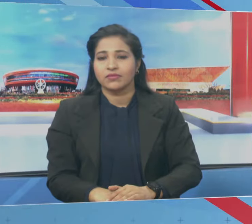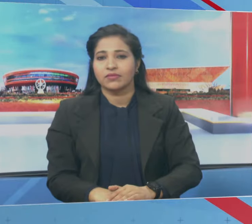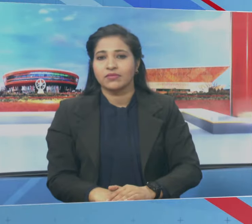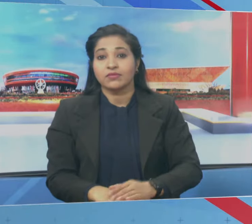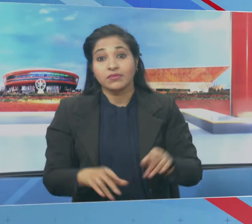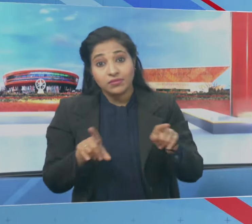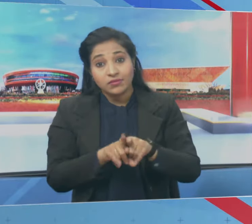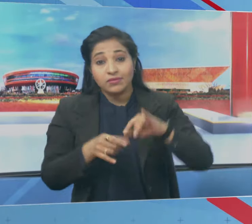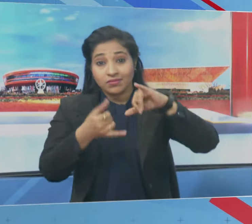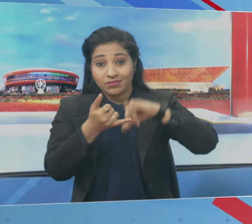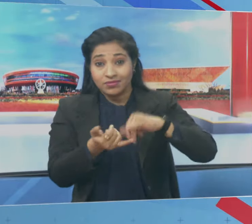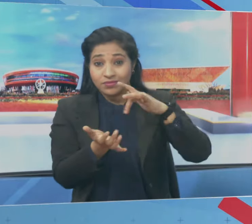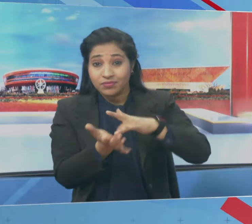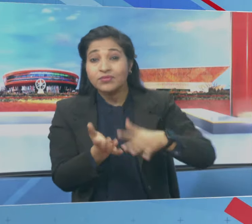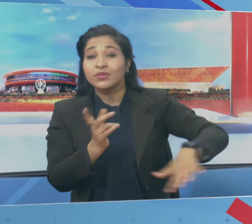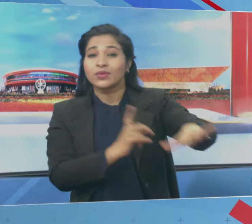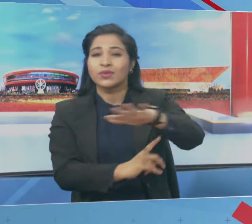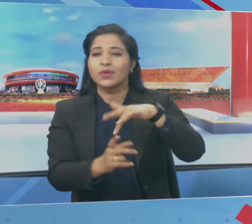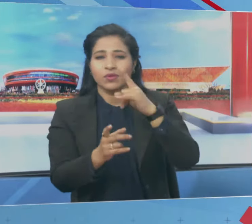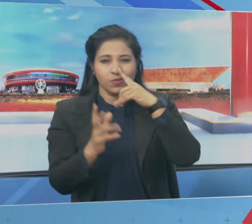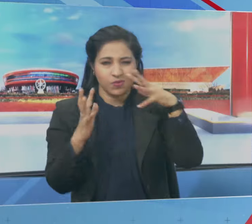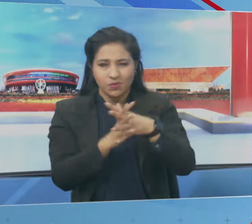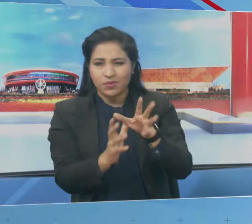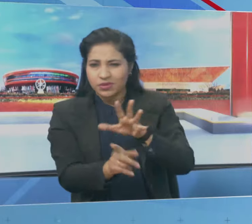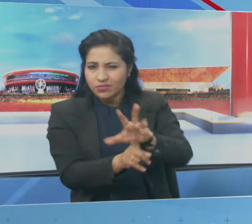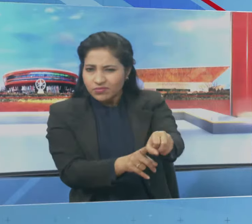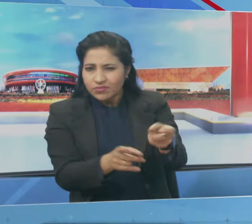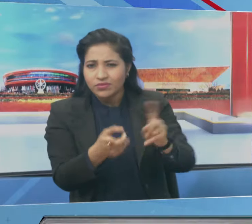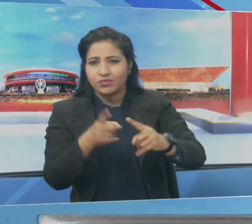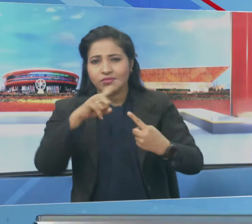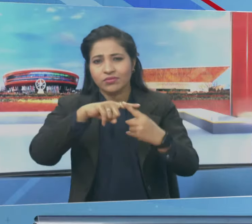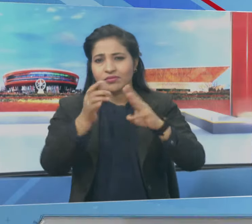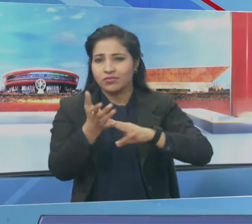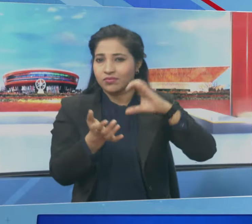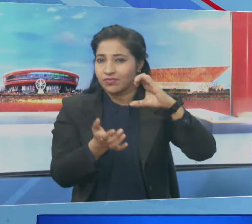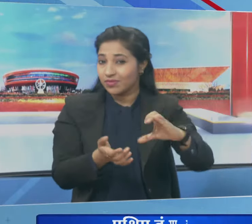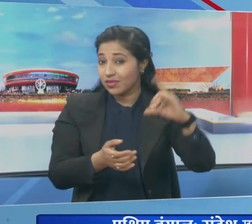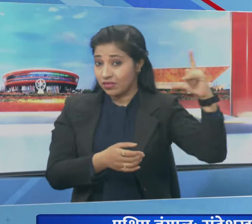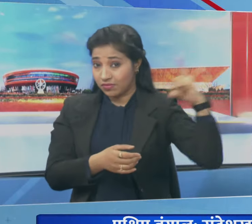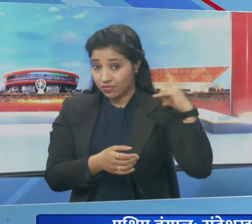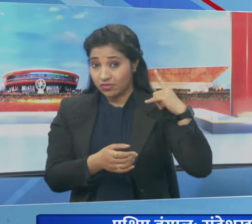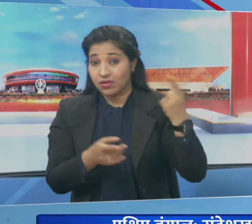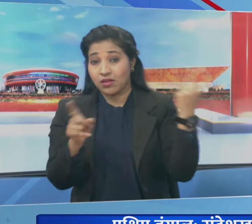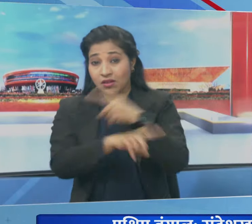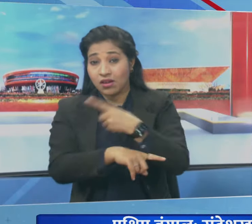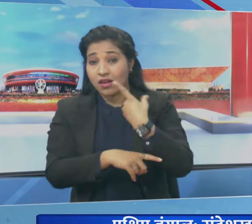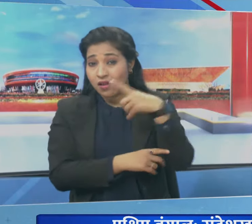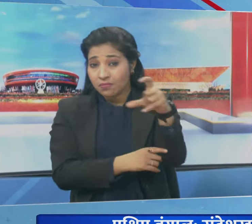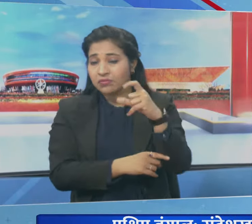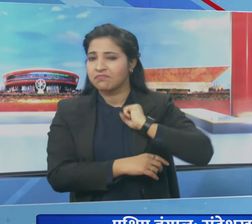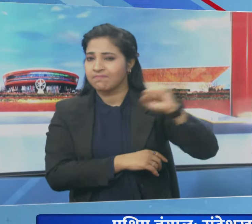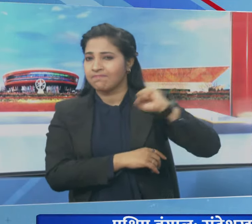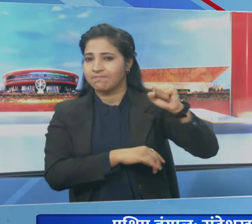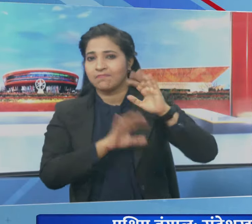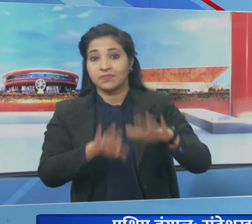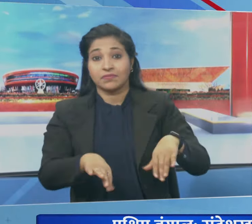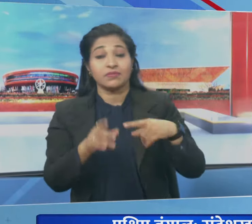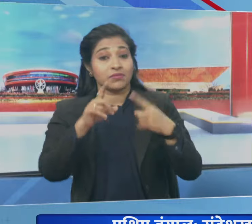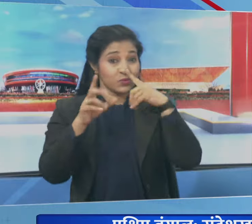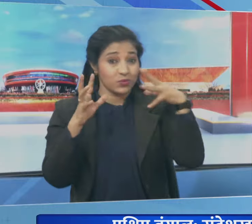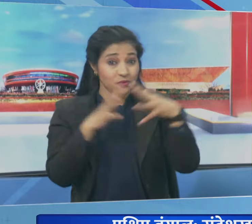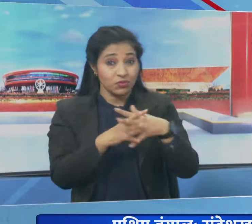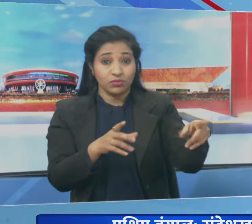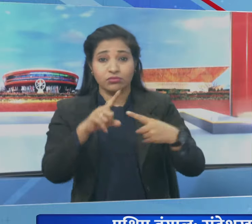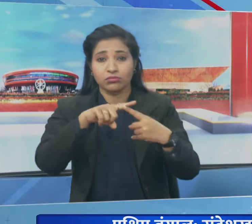इस बीच संदेश खाली हिंसा मामले में महिलाओं का TMC नेते के खिला विरोध प्रदर्शन जारी है महिलाओं ने